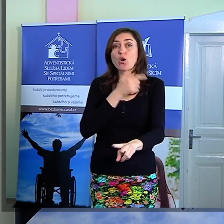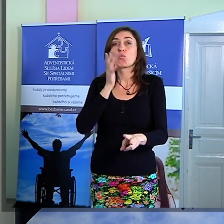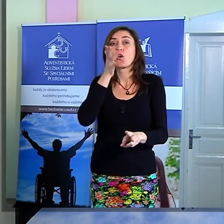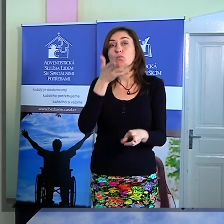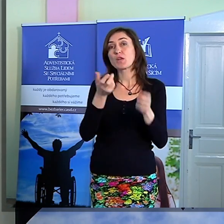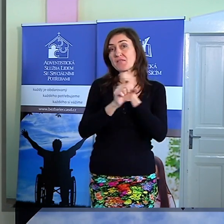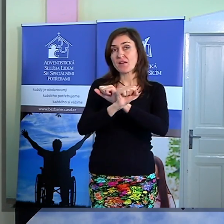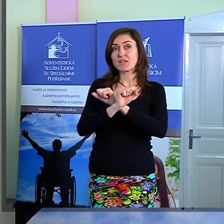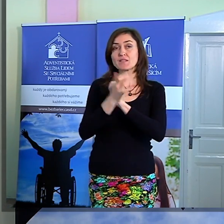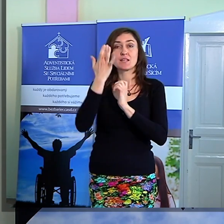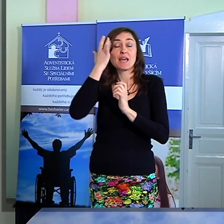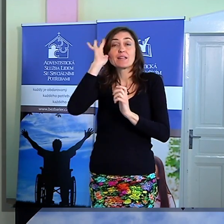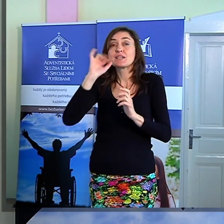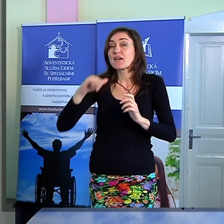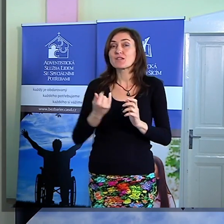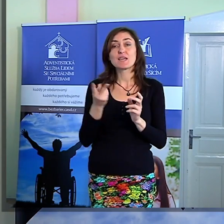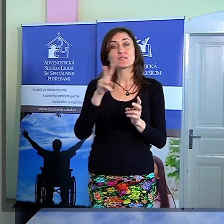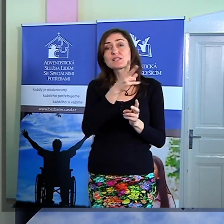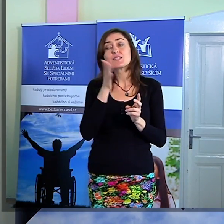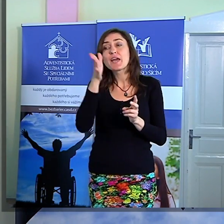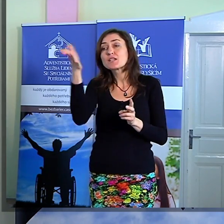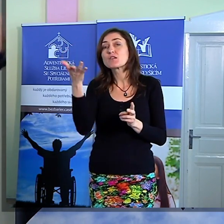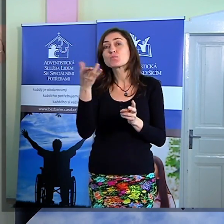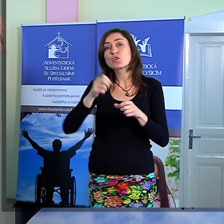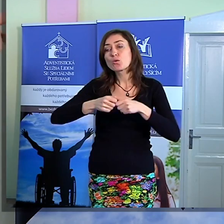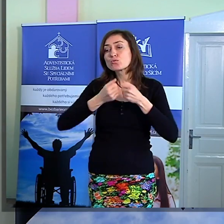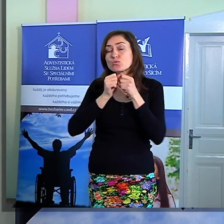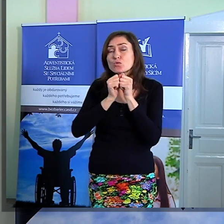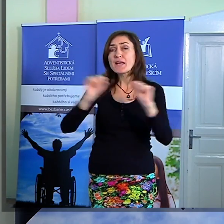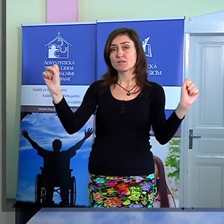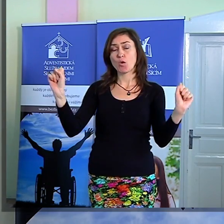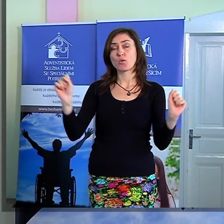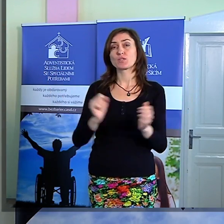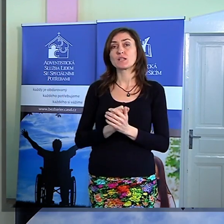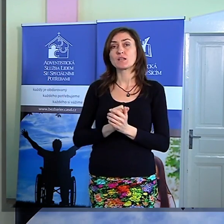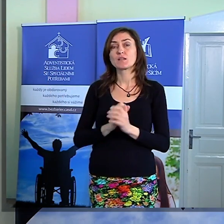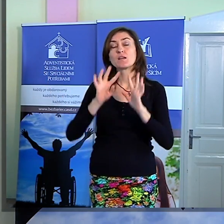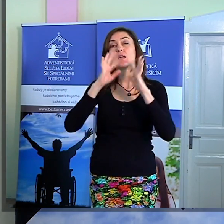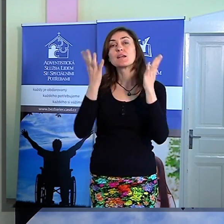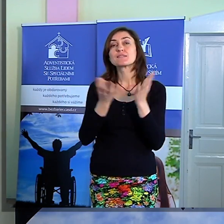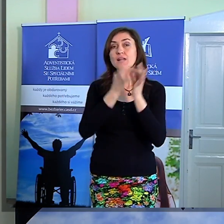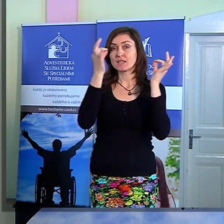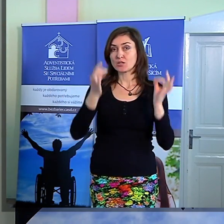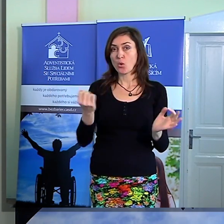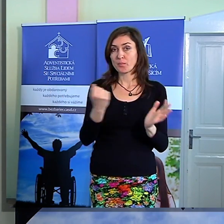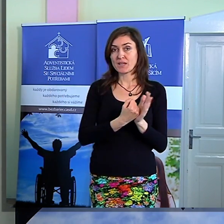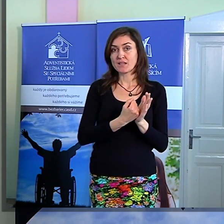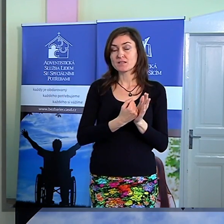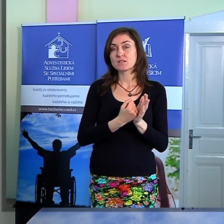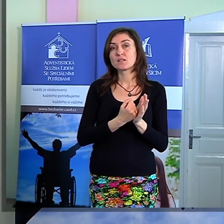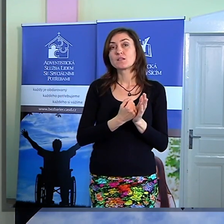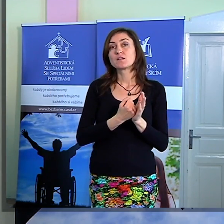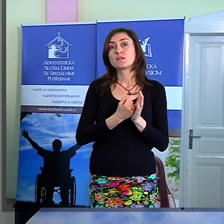jestli z toho vězení vůbec vyjde. A přesto celý dopis, který je adresován věřícím ve Filipis, je protchnut